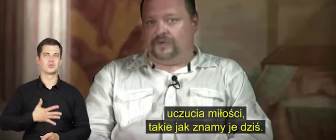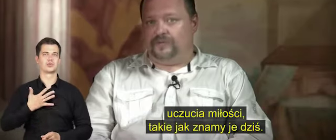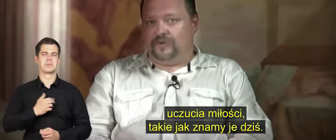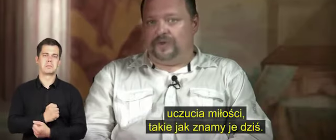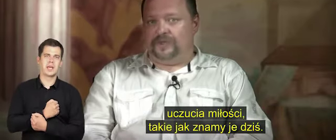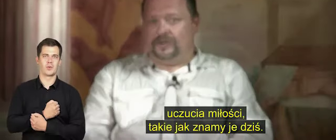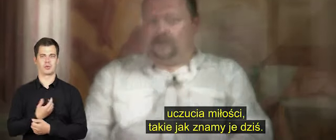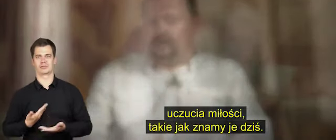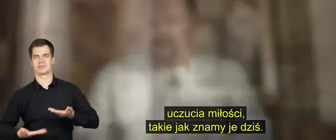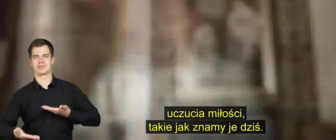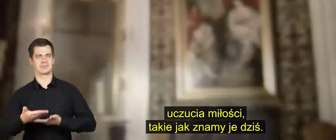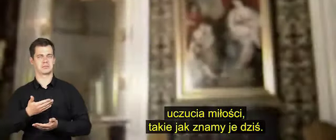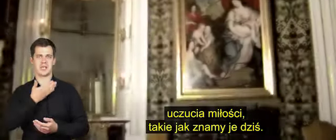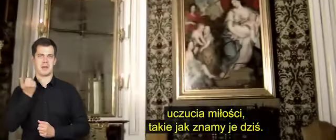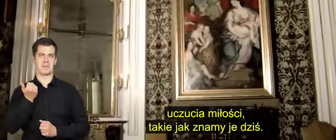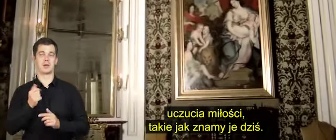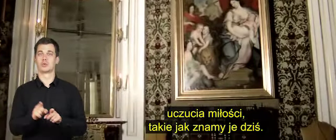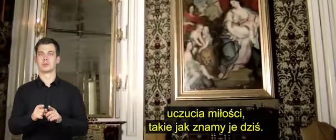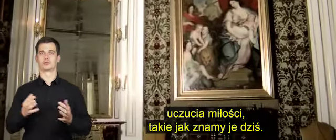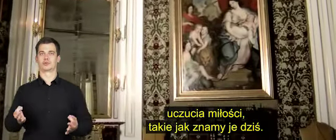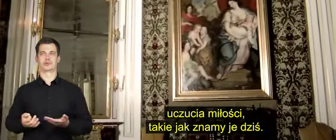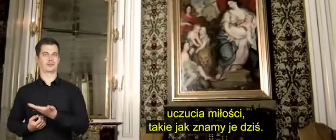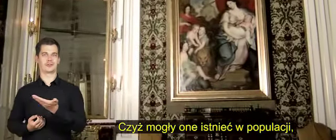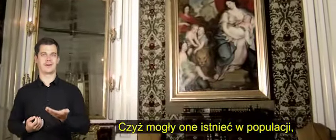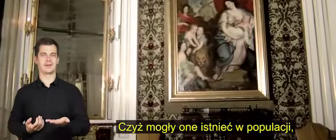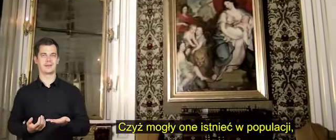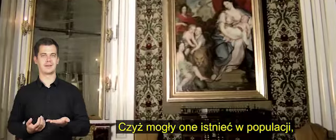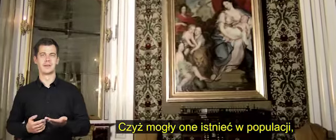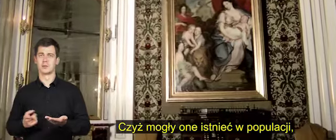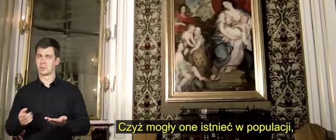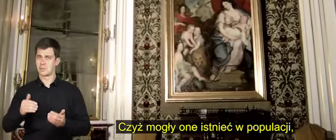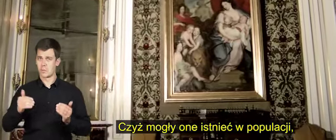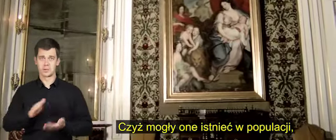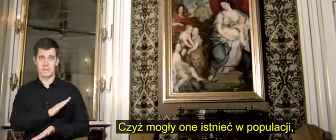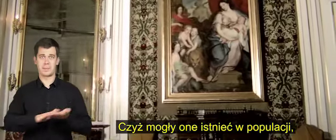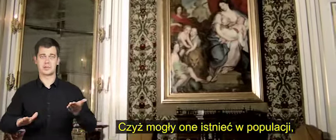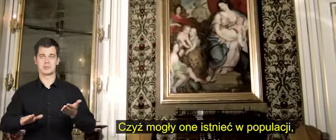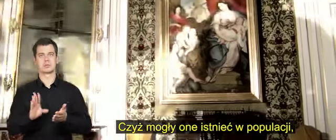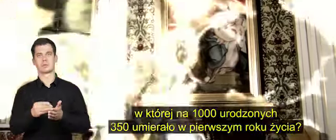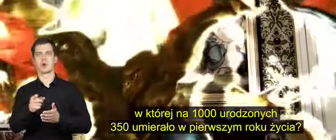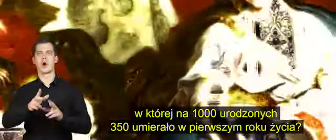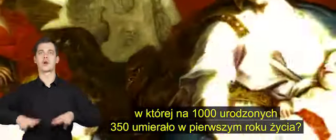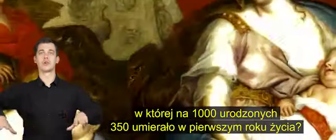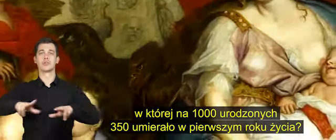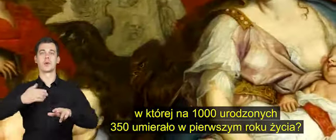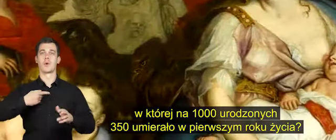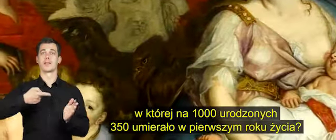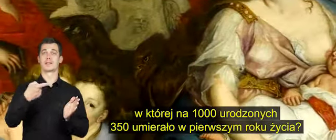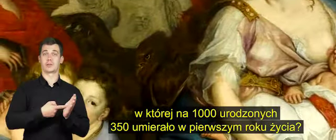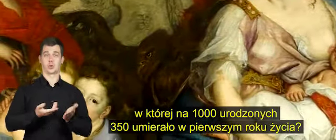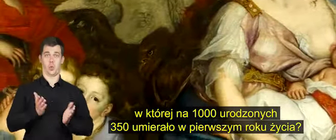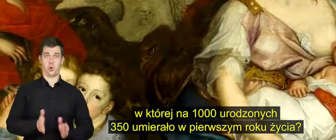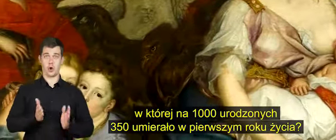uczucia miłości, takie jak znamy je dziś. Czyż mogły one istnieć w populacji, w której na tysiąc